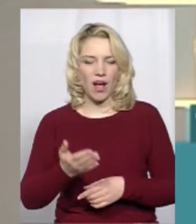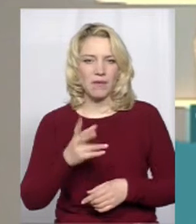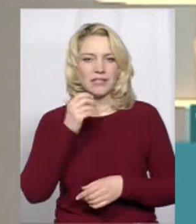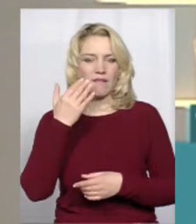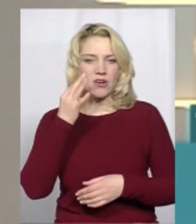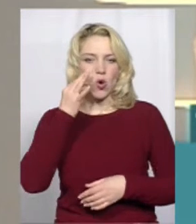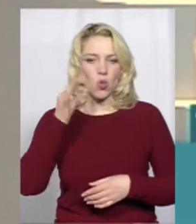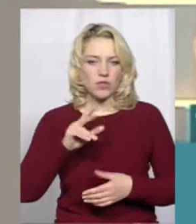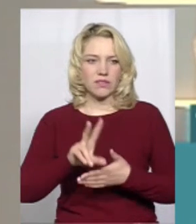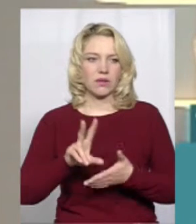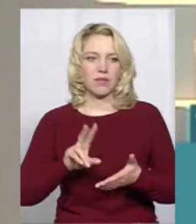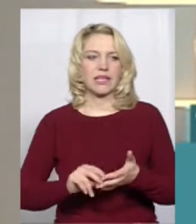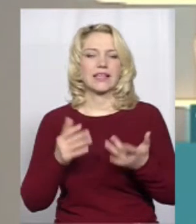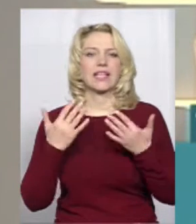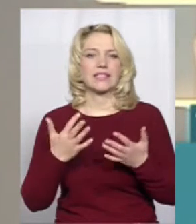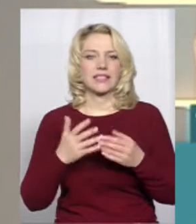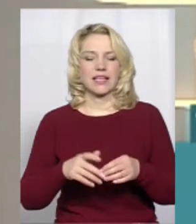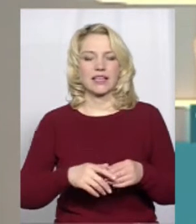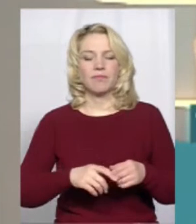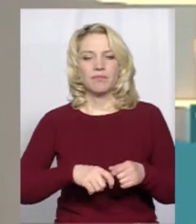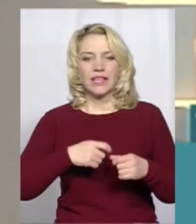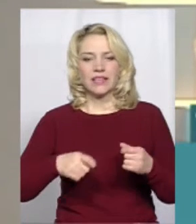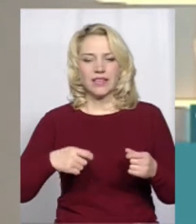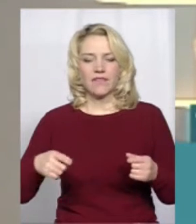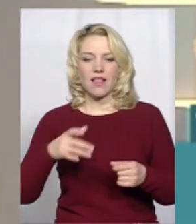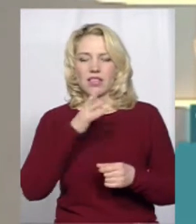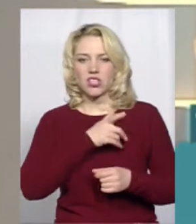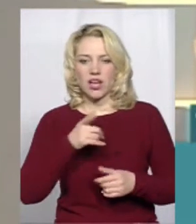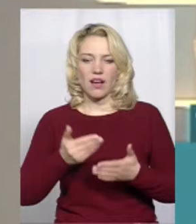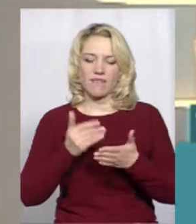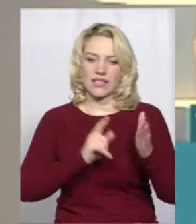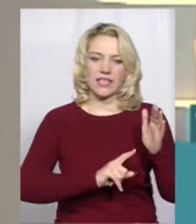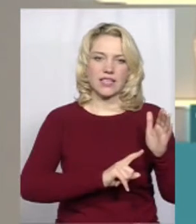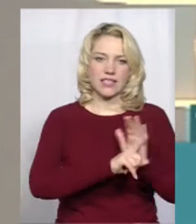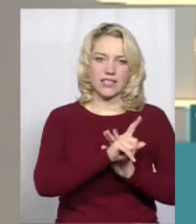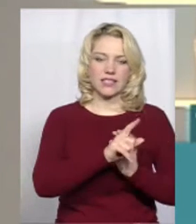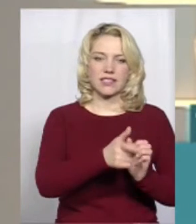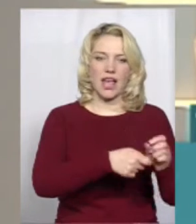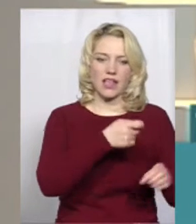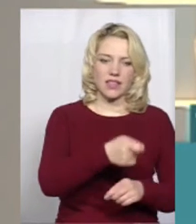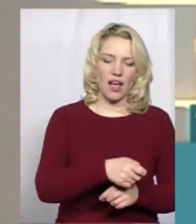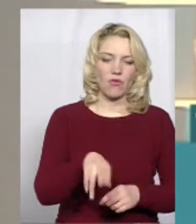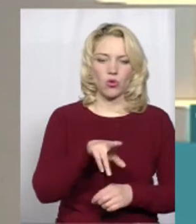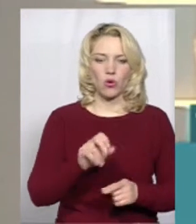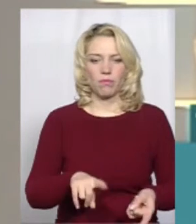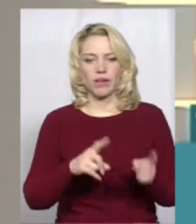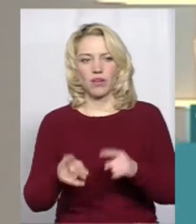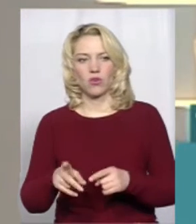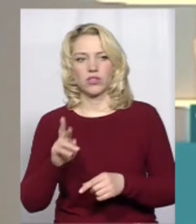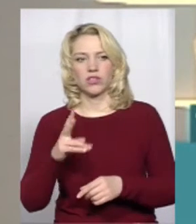досвід і приклад. Наскільки тривалий шлях від заяви до, власне, переходу, або, як